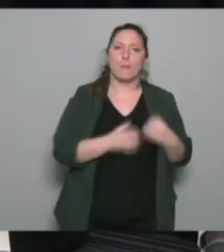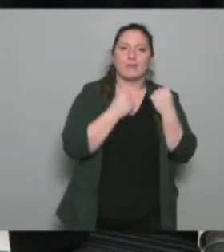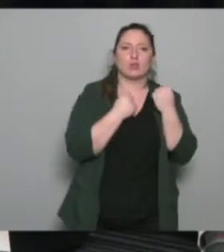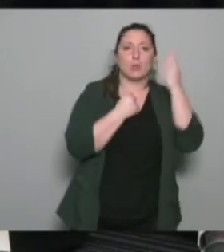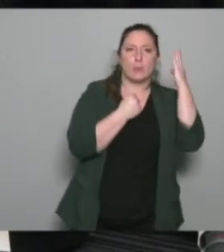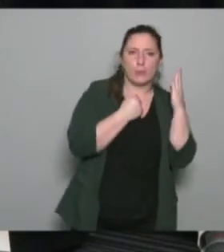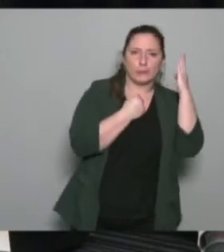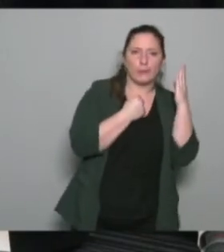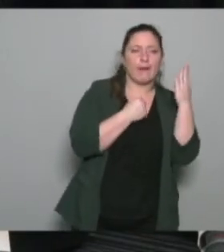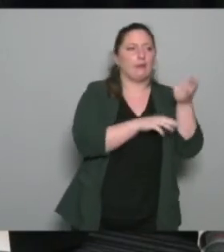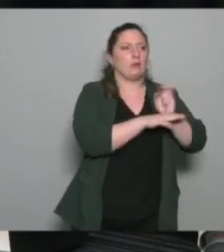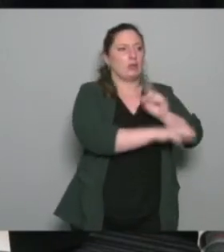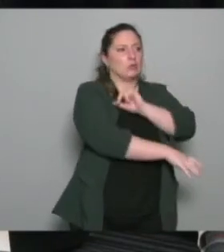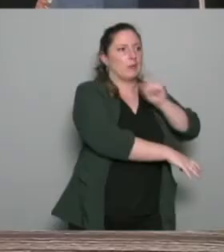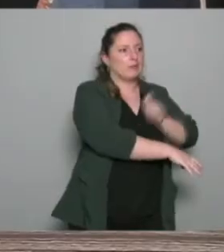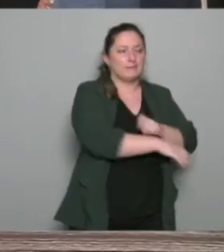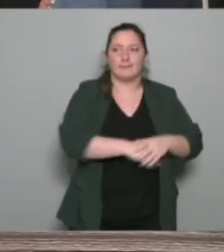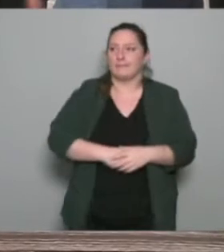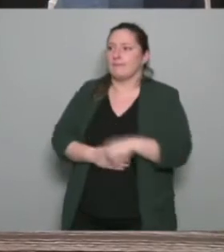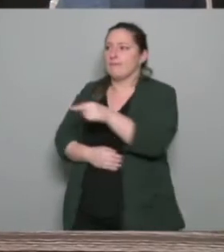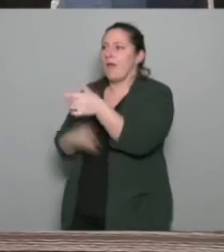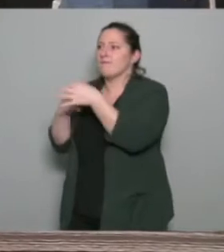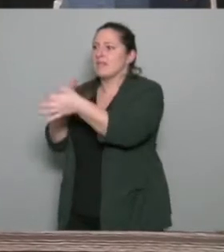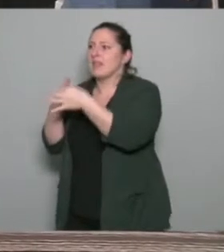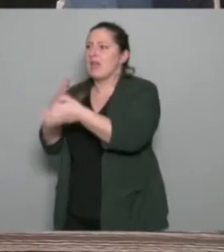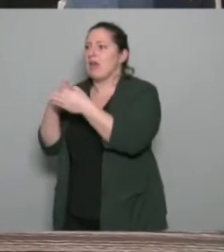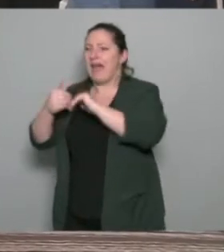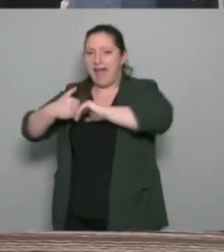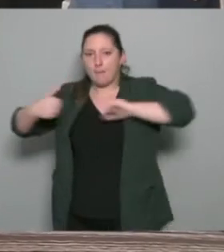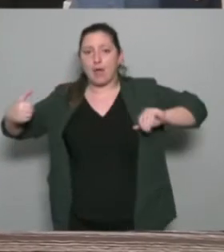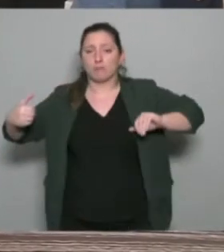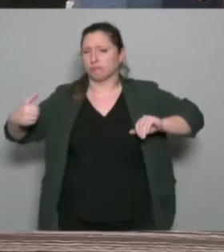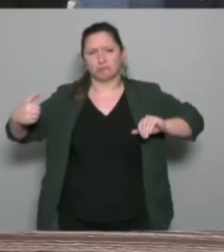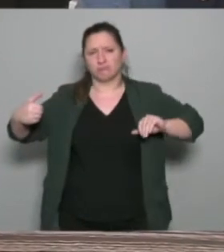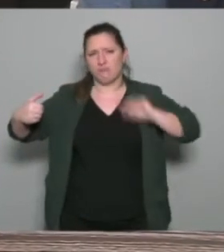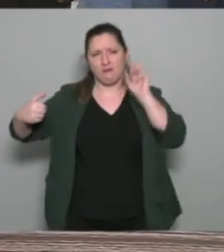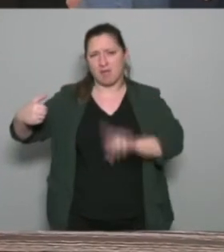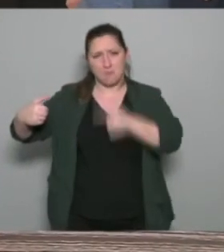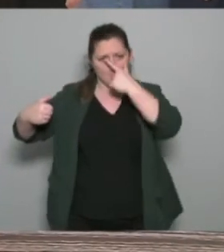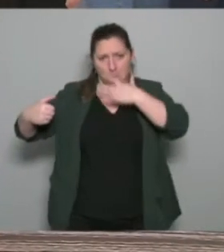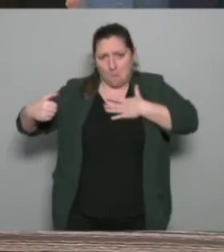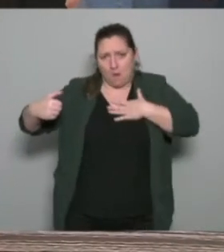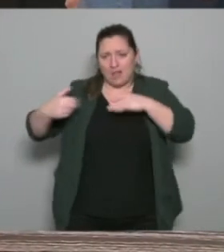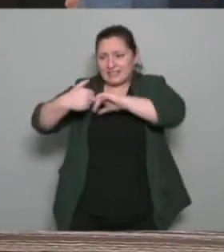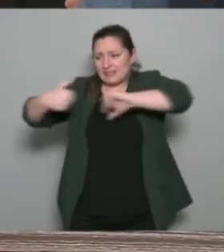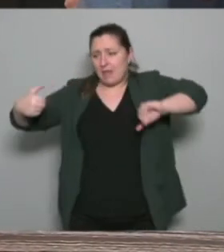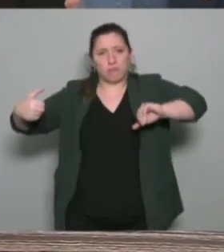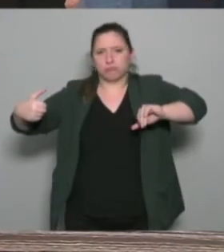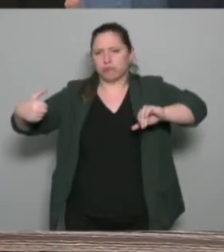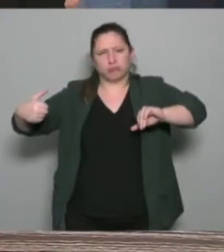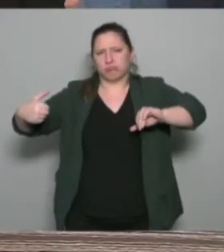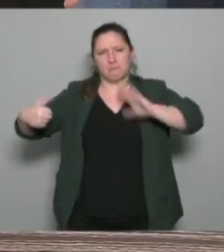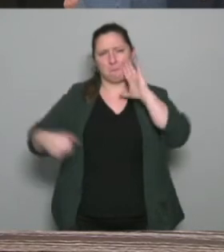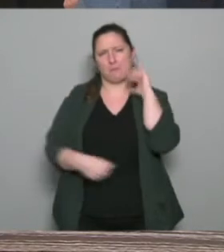nécessaires pour les éducateurs sportifs et les filières à pas aujourd'hui je pense qu'effectivement les clivages n'ont pas lieu d'être et on est vraiment sur la